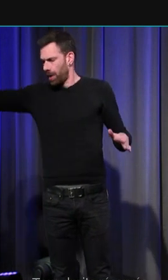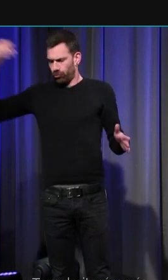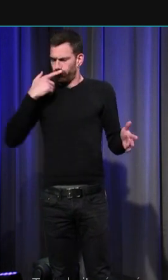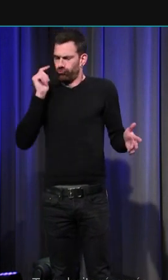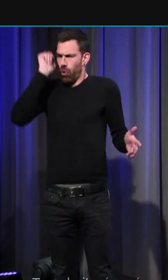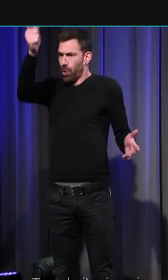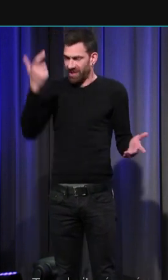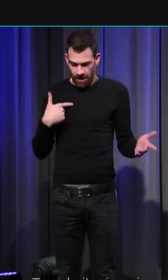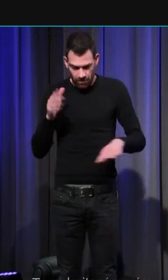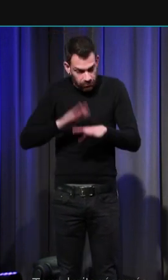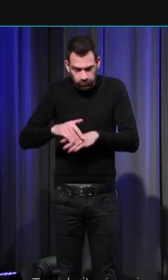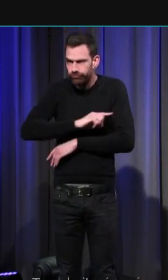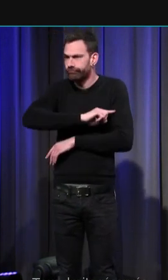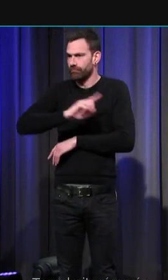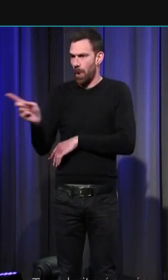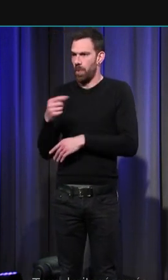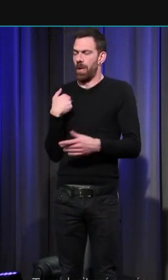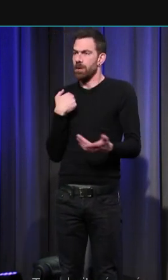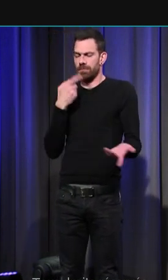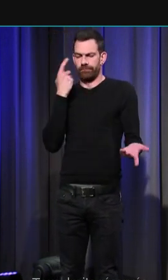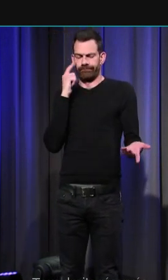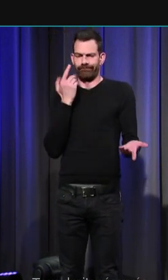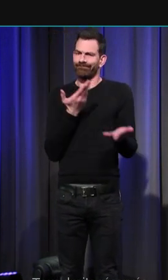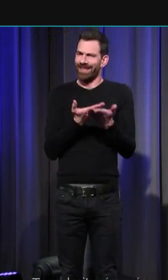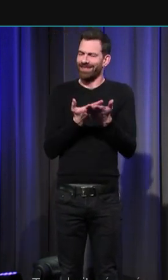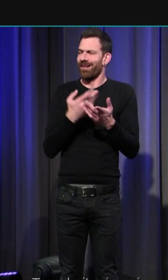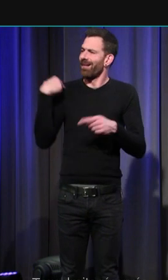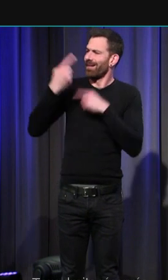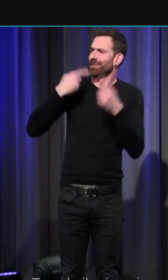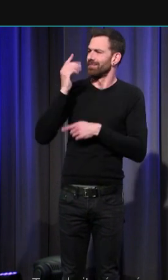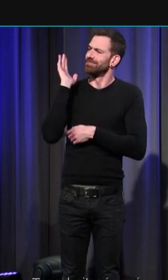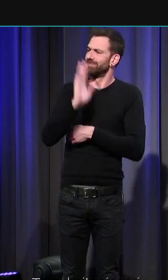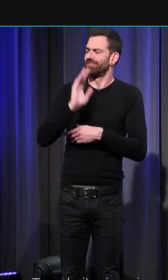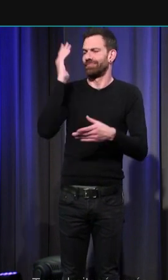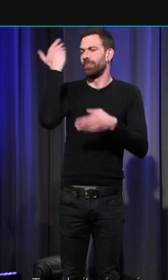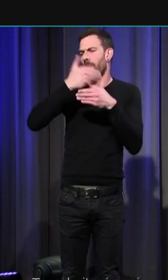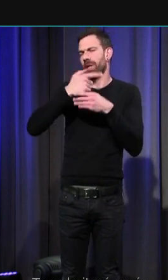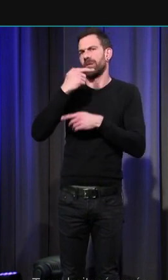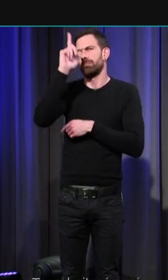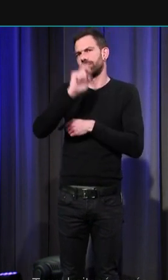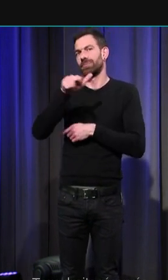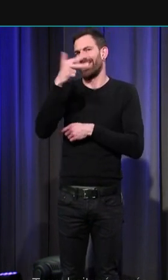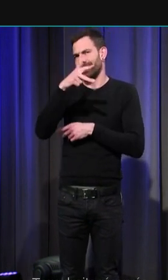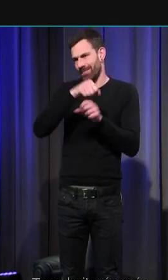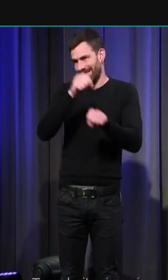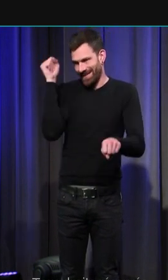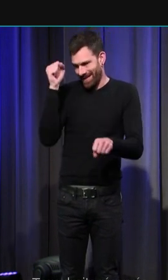sont orientées vers une pratique bien particulière que l'on connaît au Moyen-Âge notamment à partir du XIIIe siècle